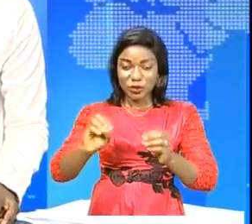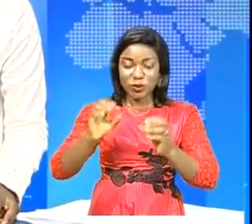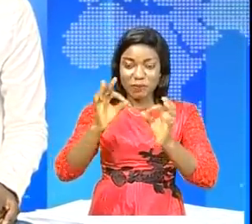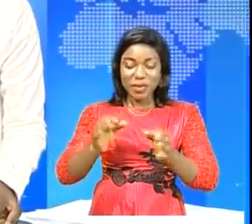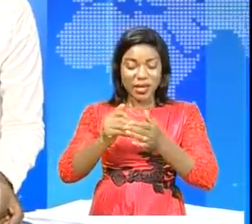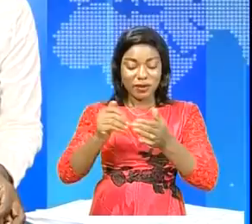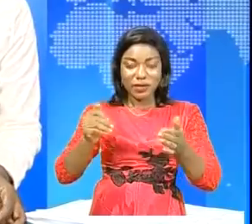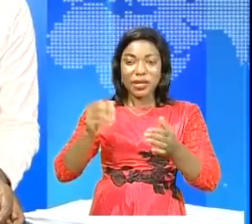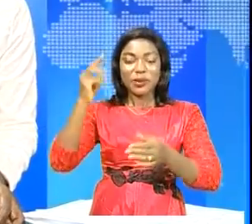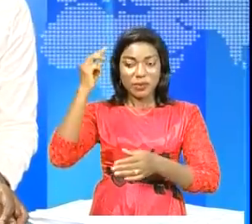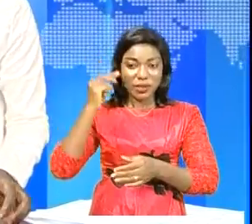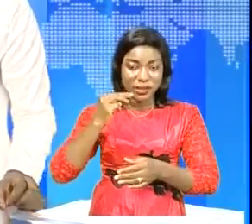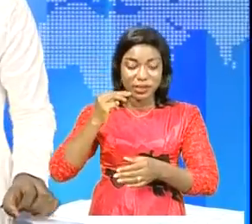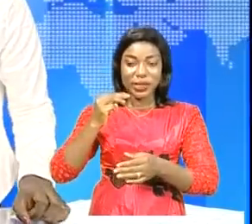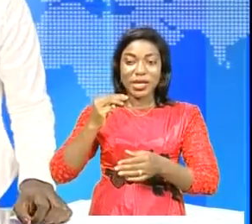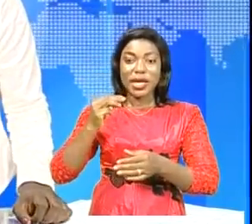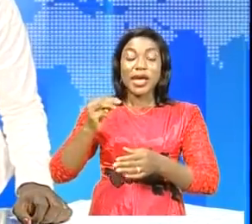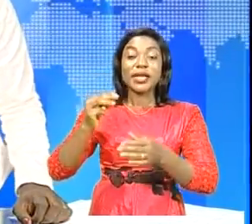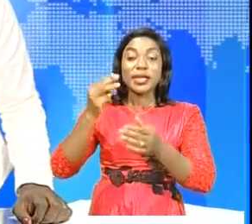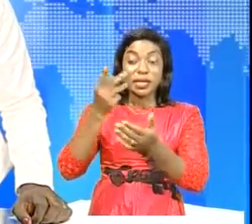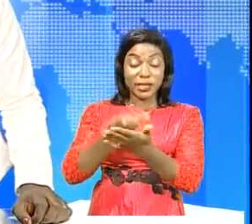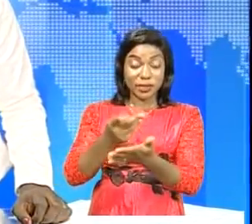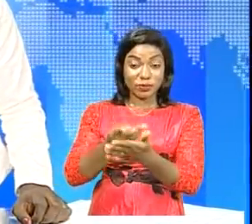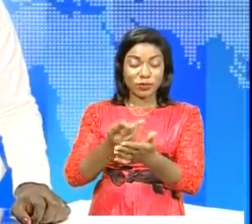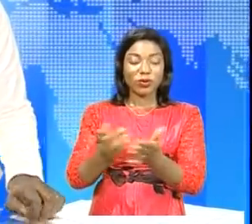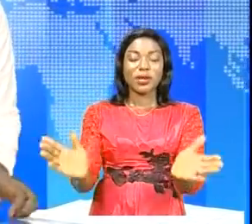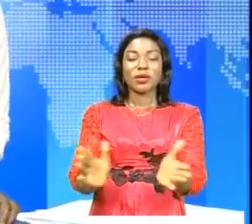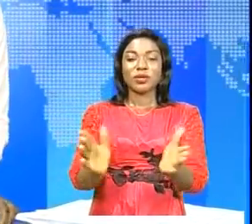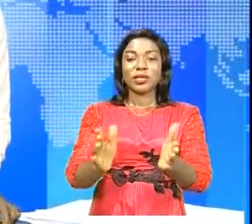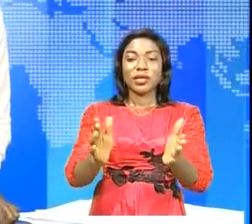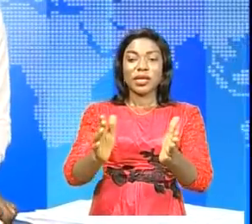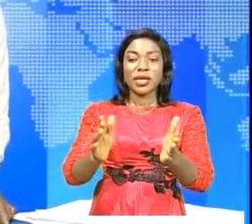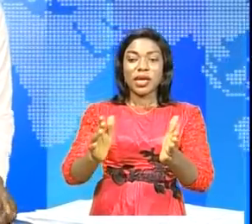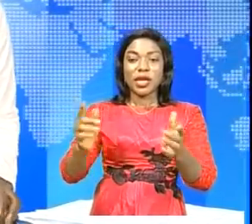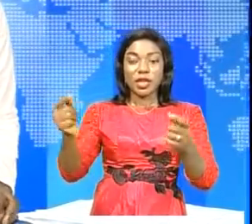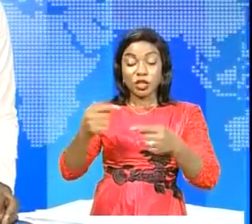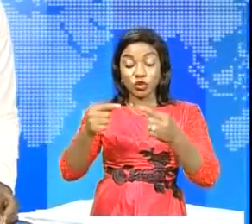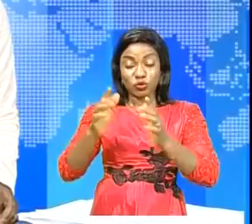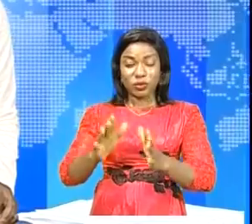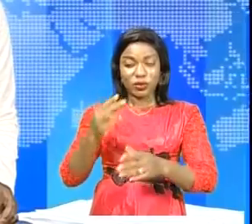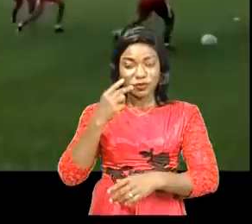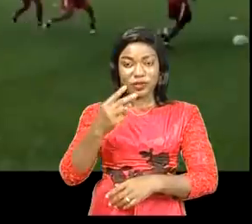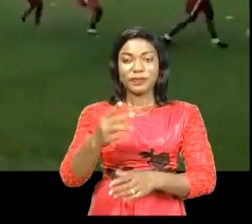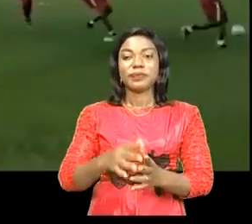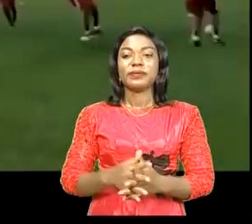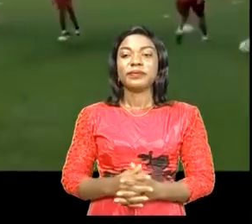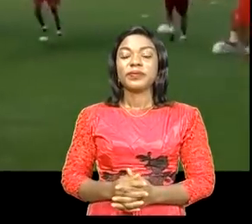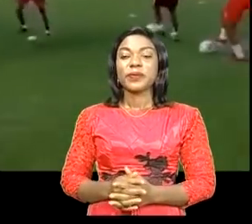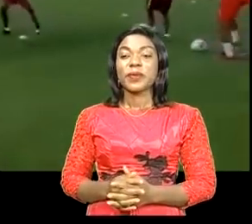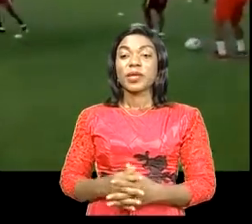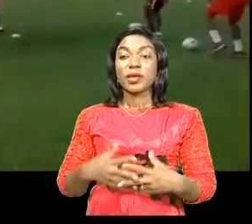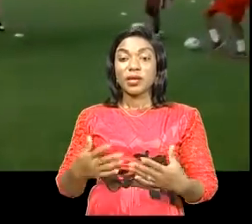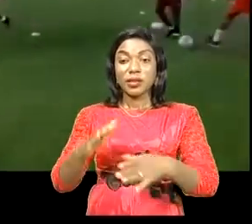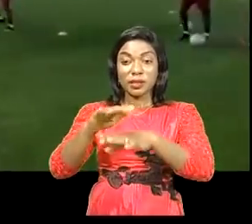amicale, le ministre de Sport a réconforté les joueurs de l'équipe nationale en stage. C'est ce qu'on